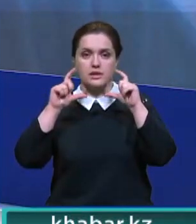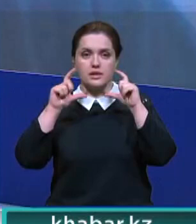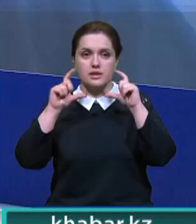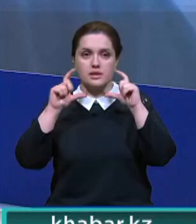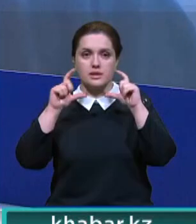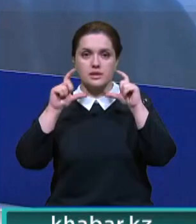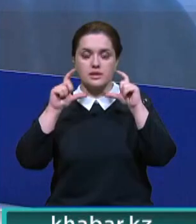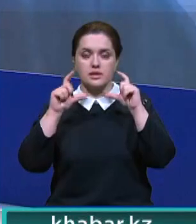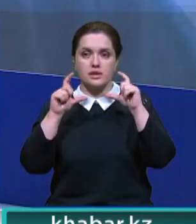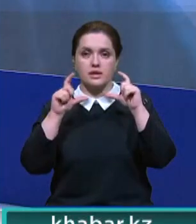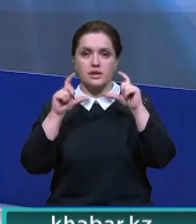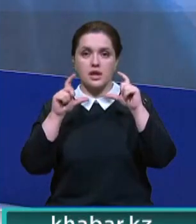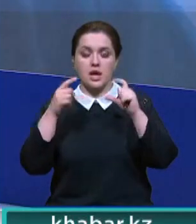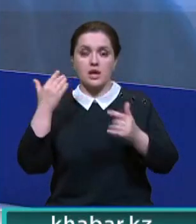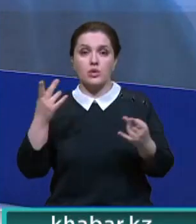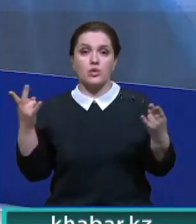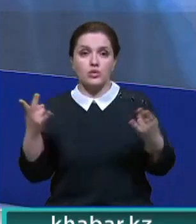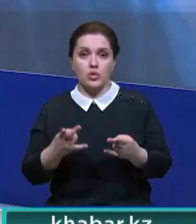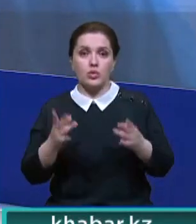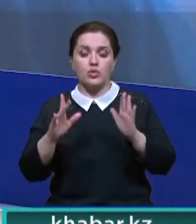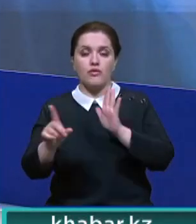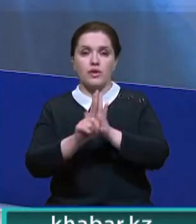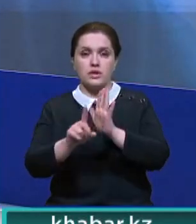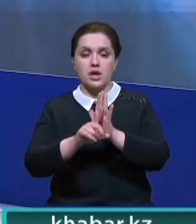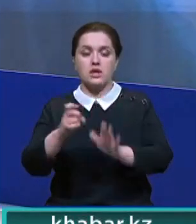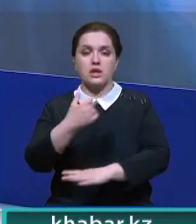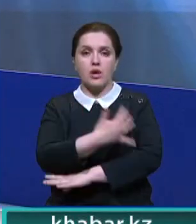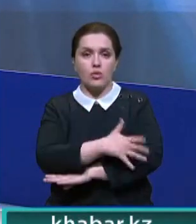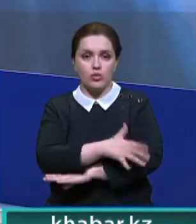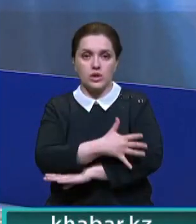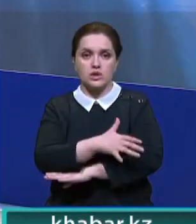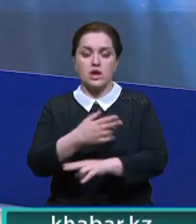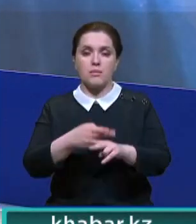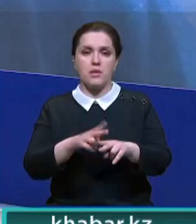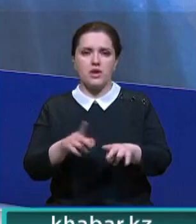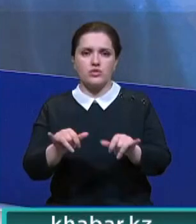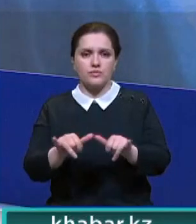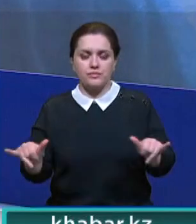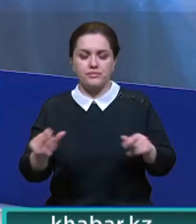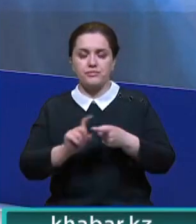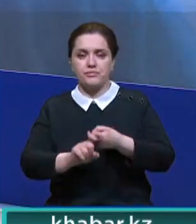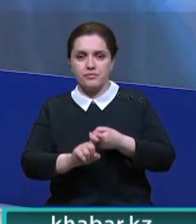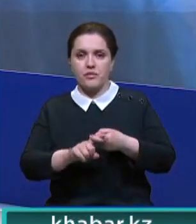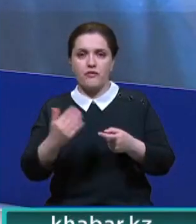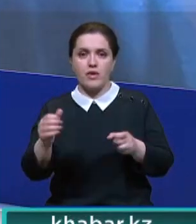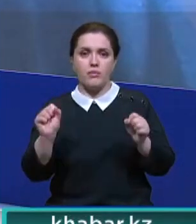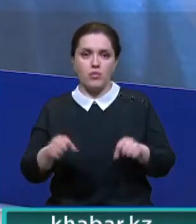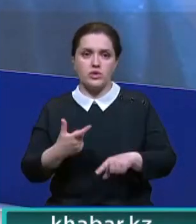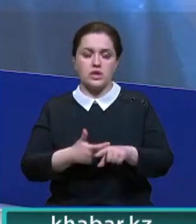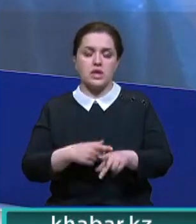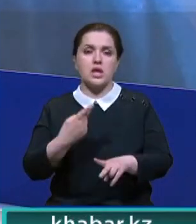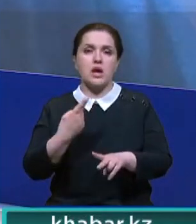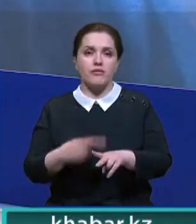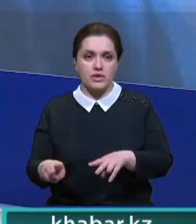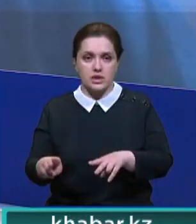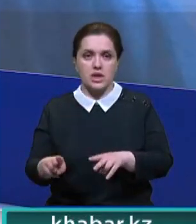при необходимости только выходить на улицу, потому что вспышка очень большая и она может вам сильно очень навредить.